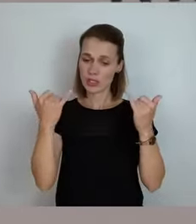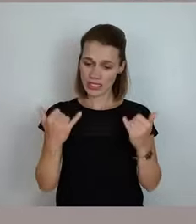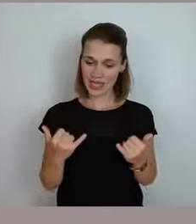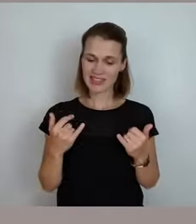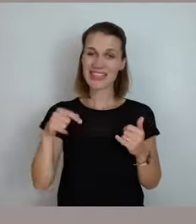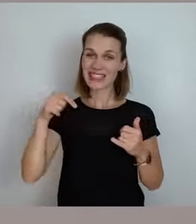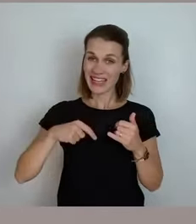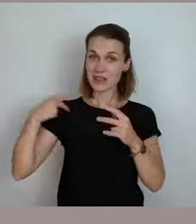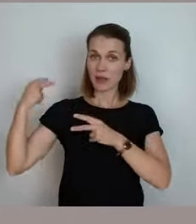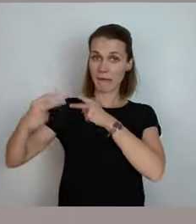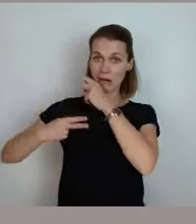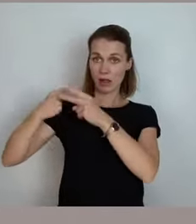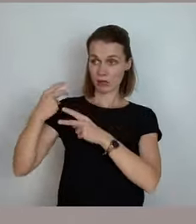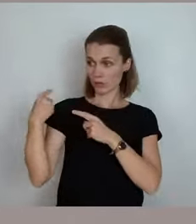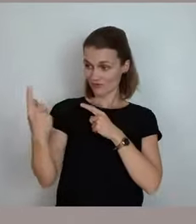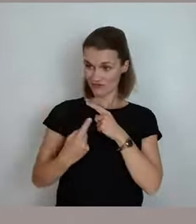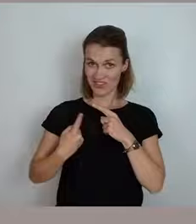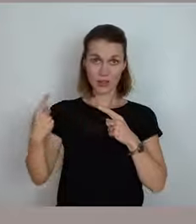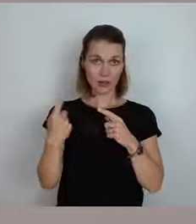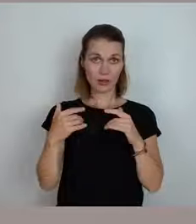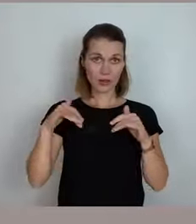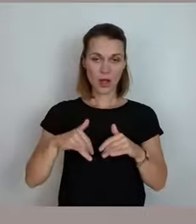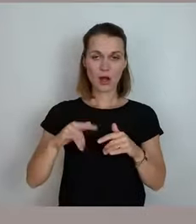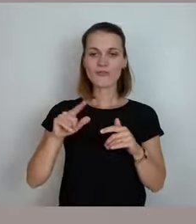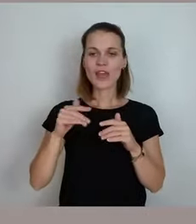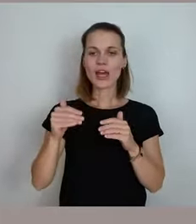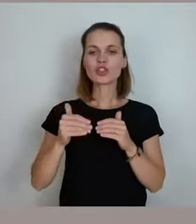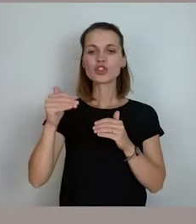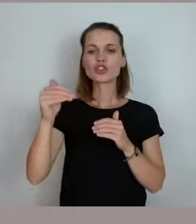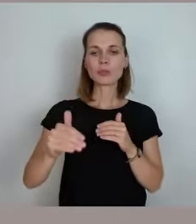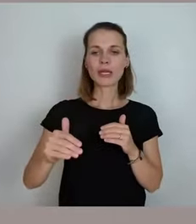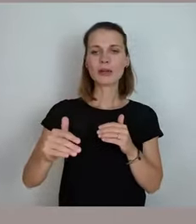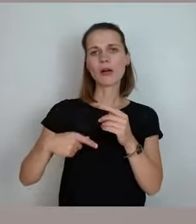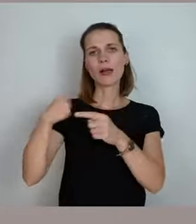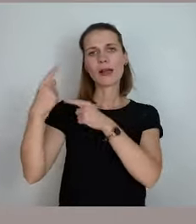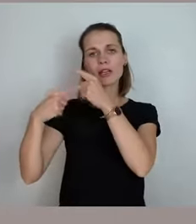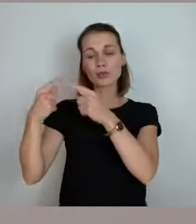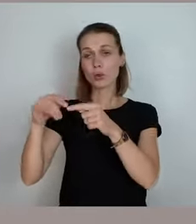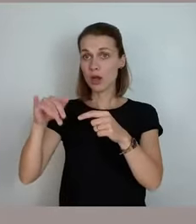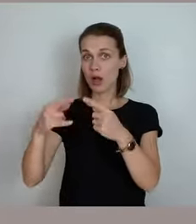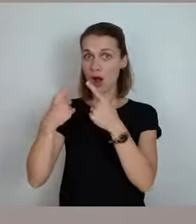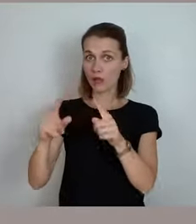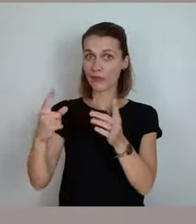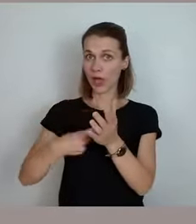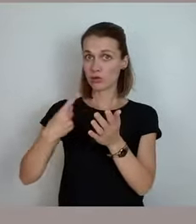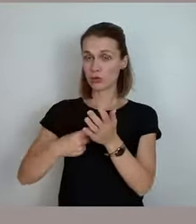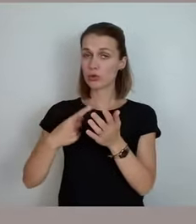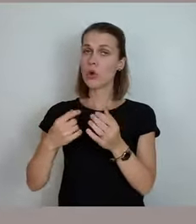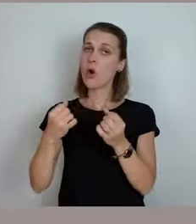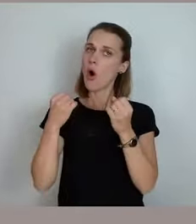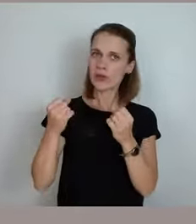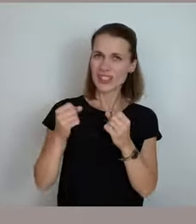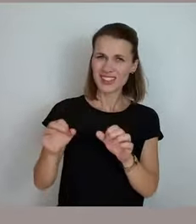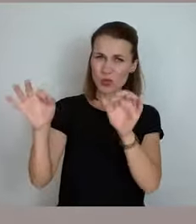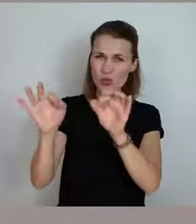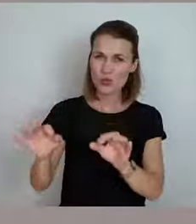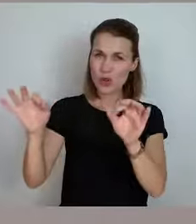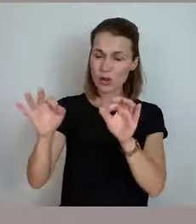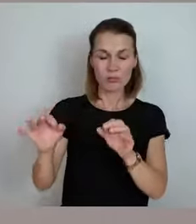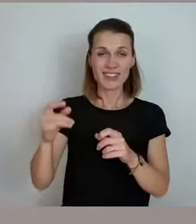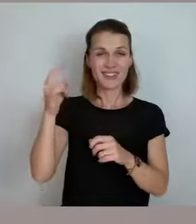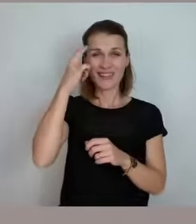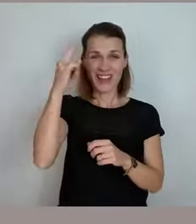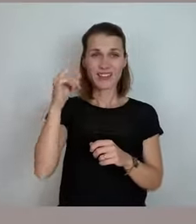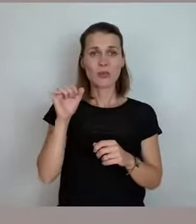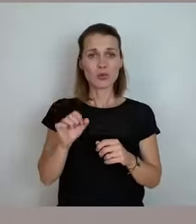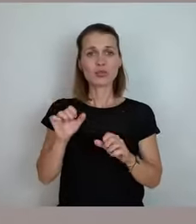die wir jetzt hier sind und die, die nach uns kommen, werden wieder neue Herausforderungen haben. Hoffentlich nicht so schlimme, aber man weiß es nicht, man muss ihnen die Möglichkeit geben,